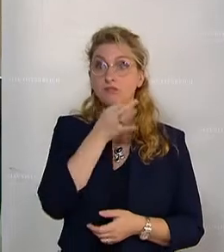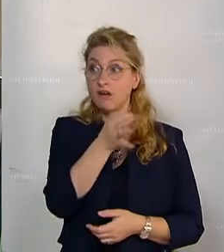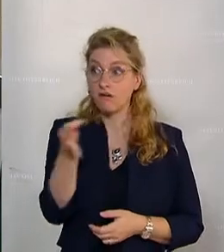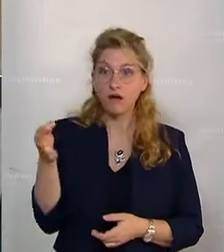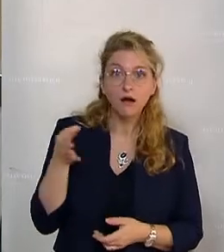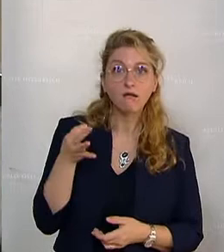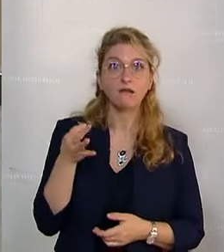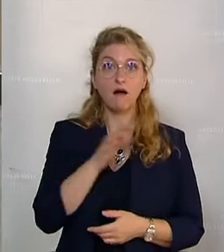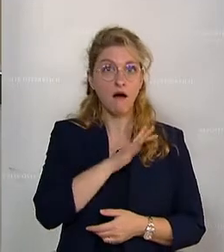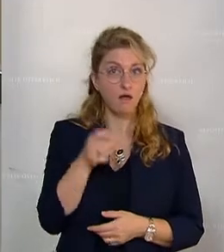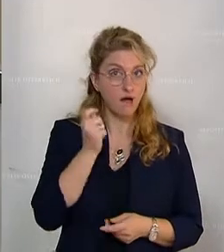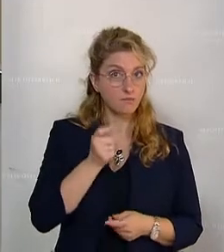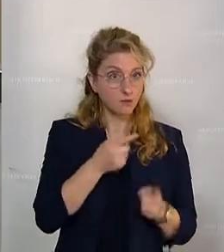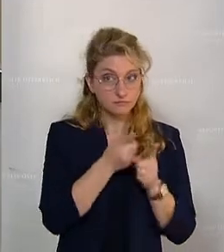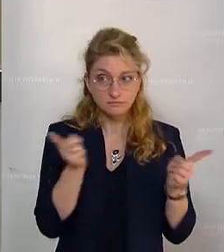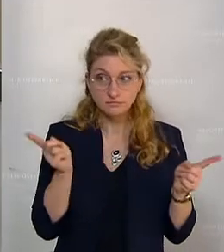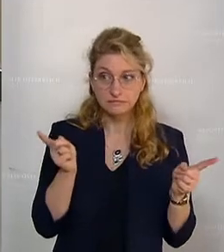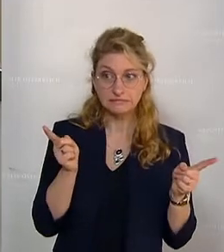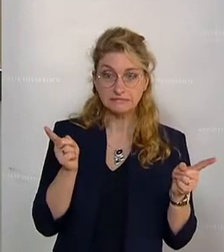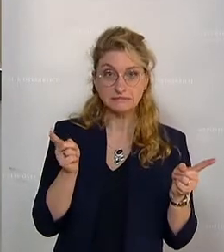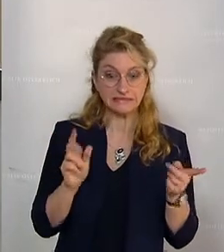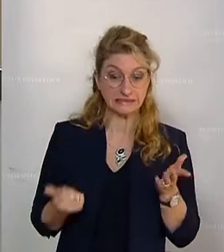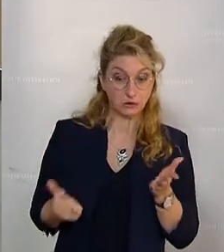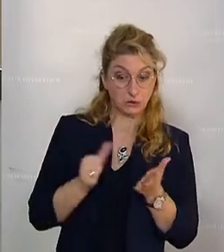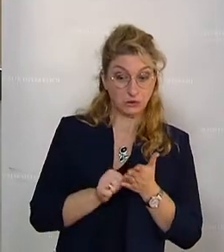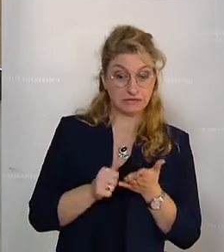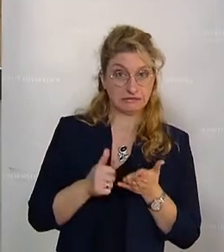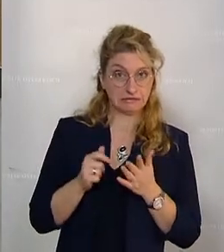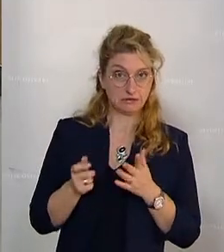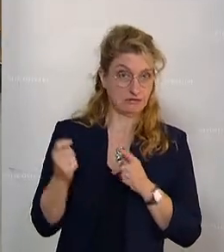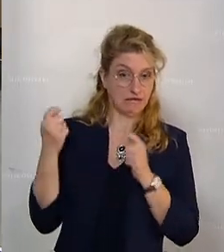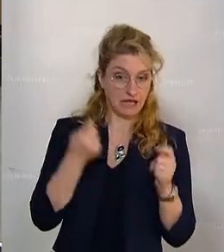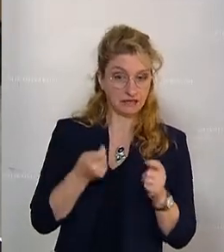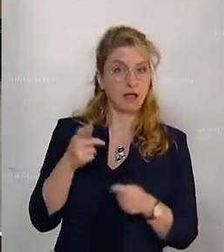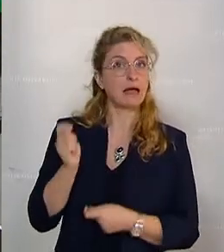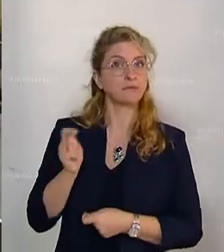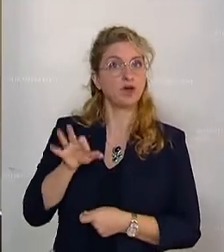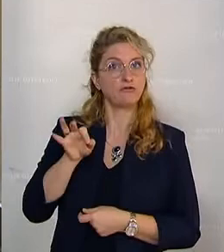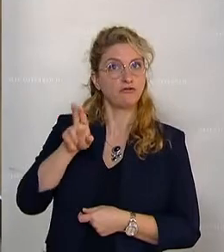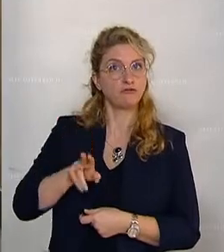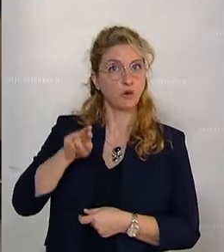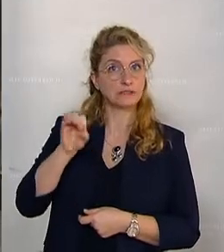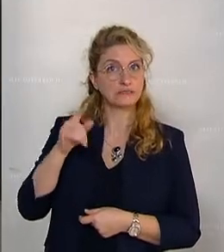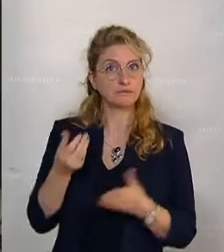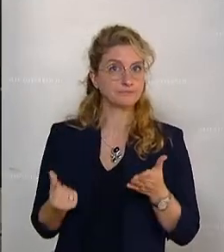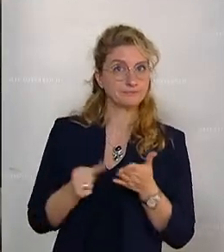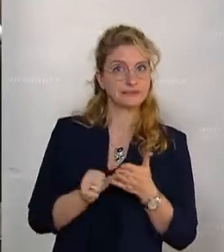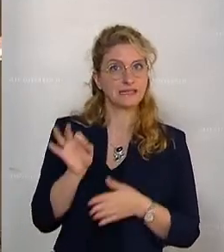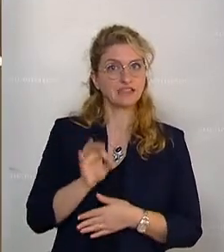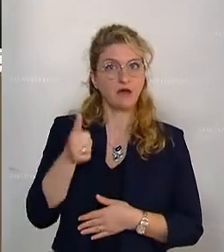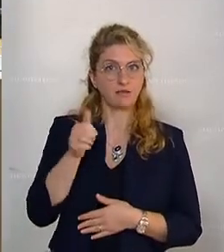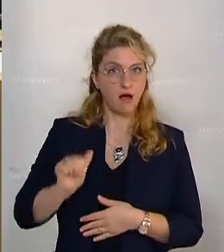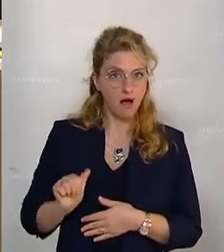Abgeordneten, ob sie dem Zusatzantrag der Abgeordneten Fürst mit Einfügung einer Ziffer 1a